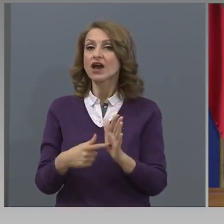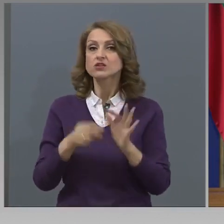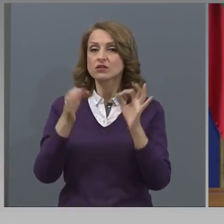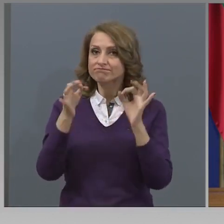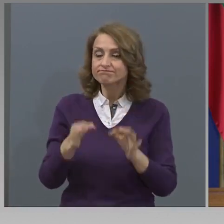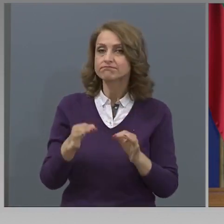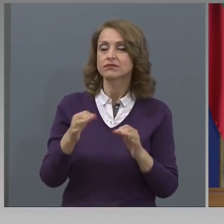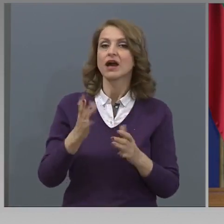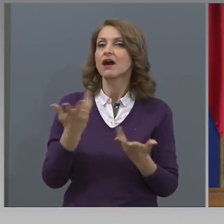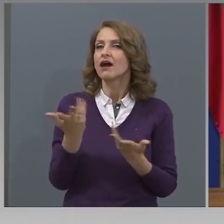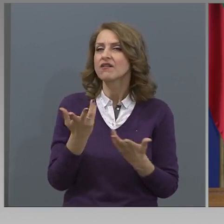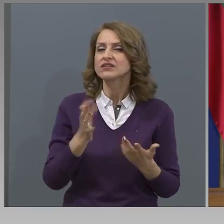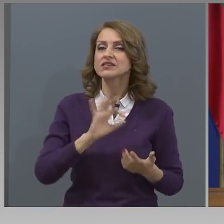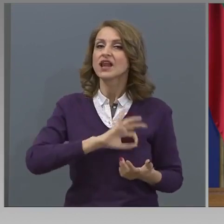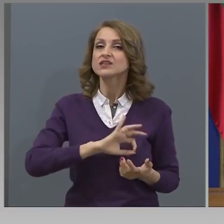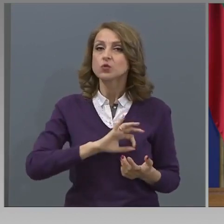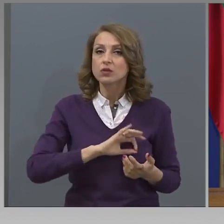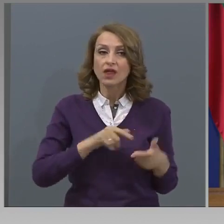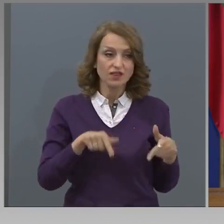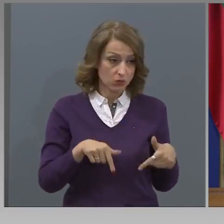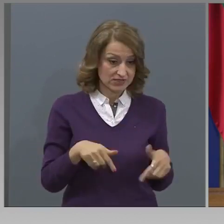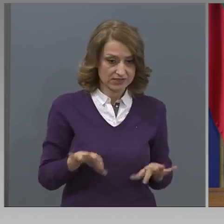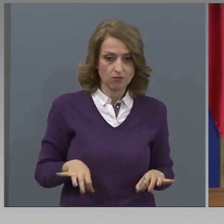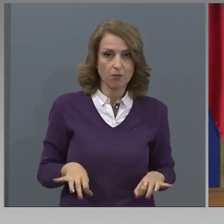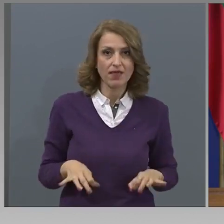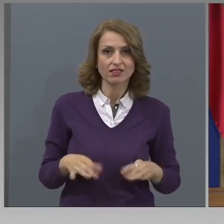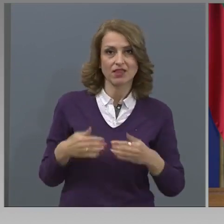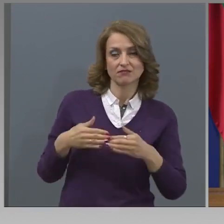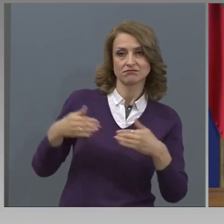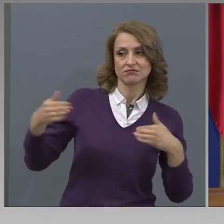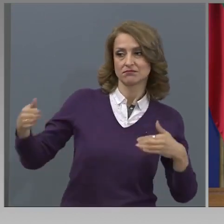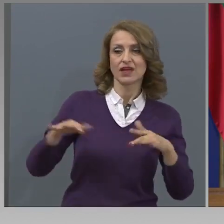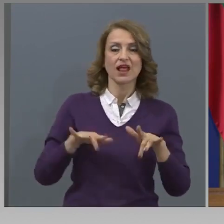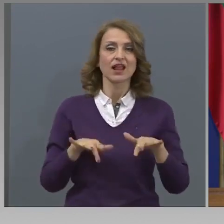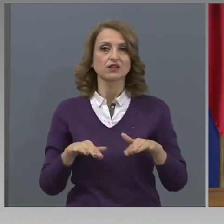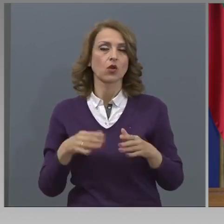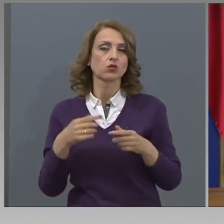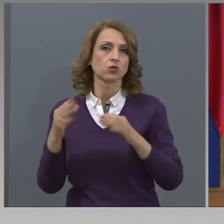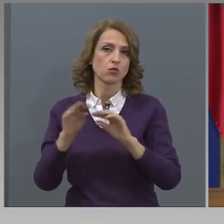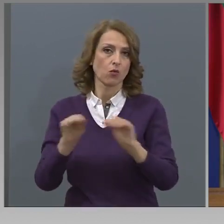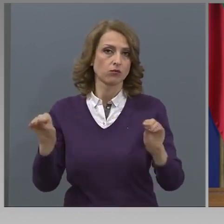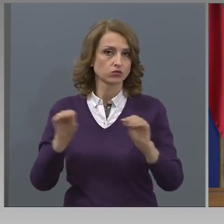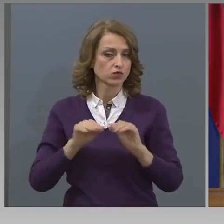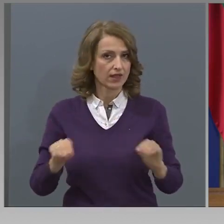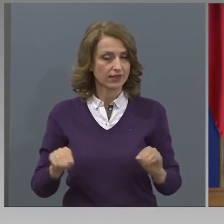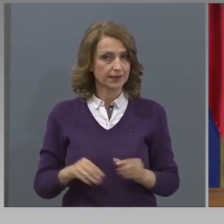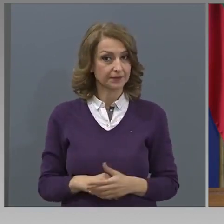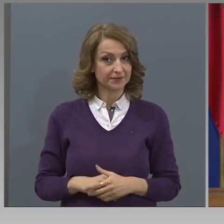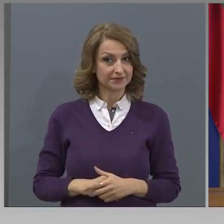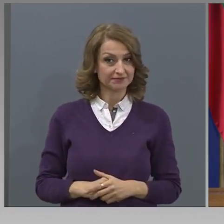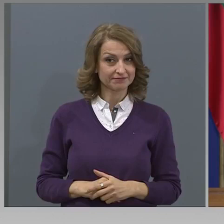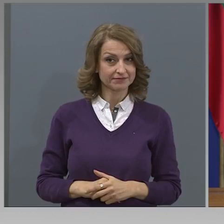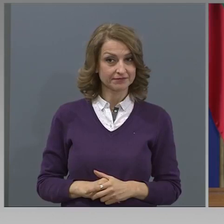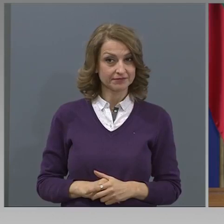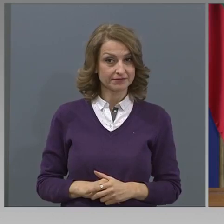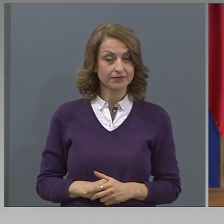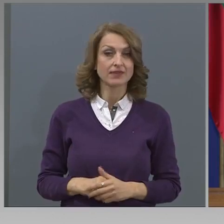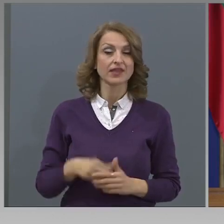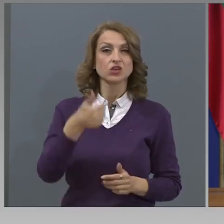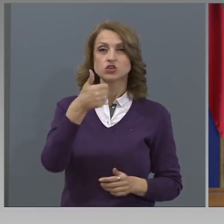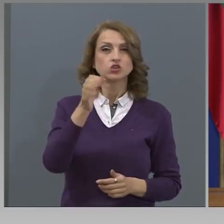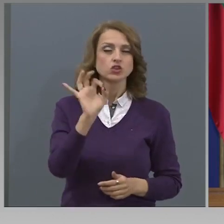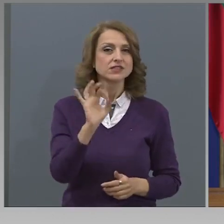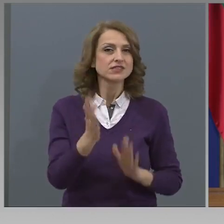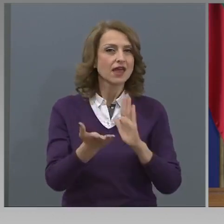резултатите от дистанционното обучение. Министър Вълчев, 60 хиляди